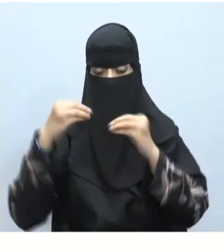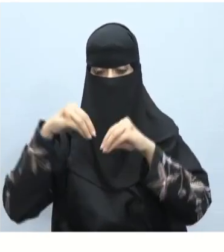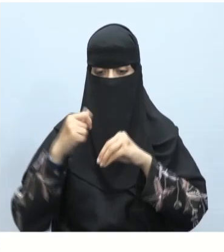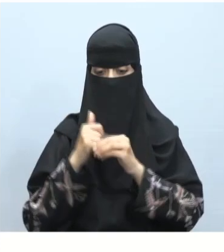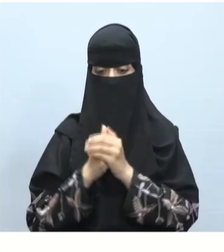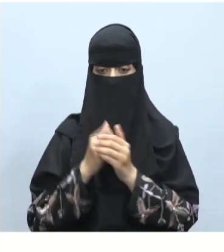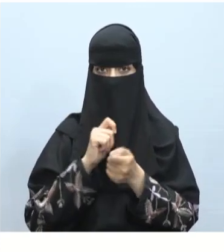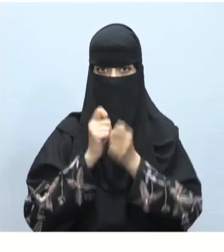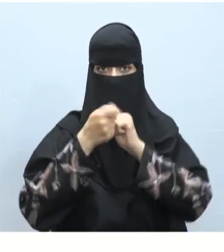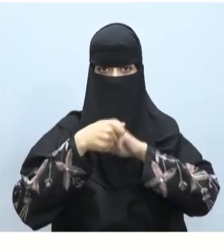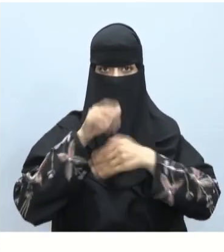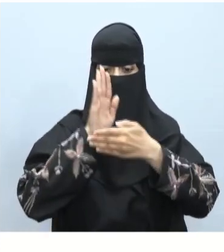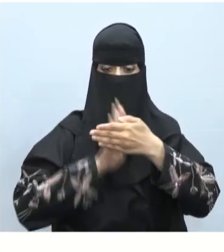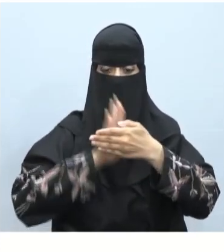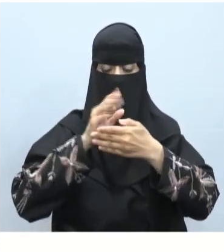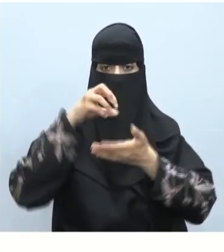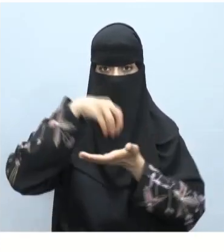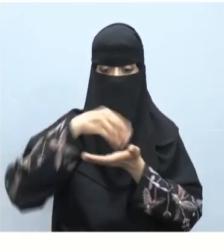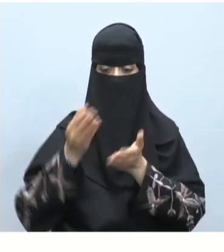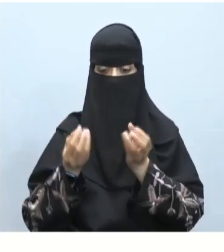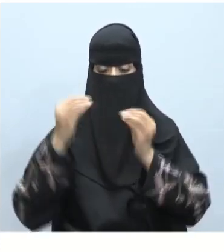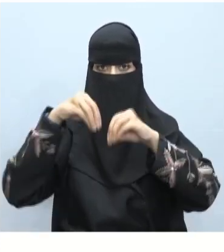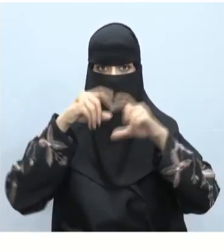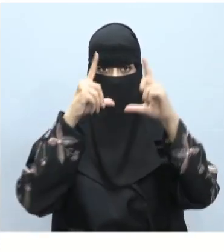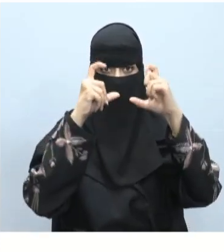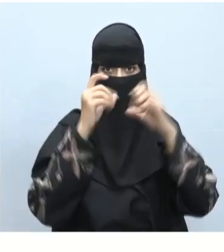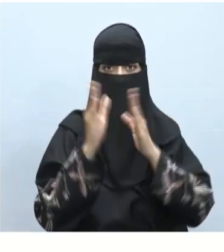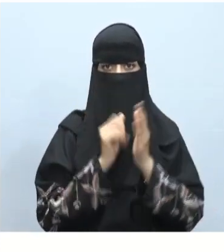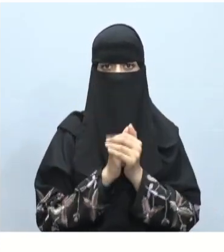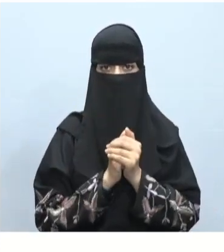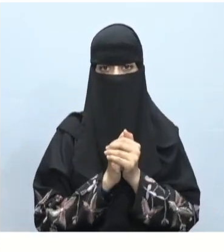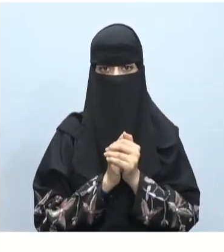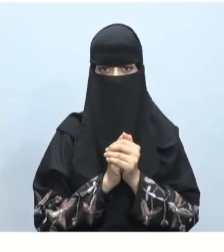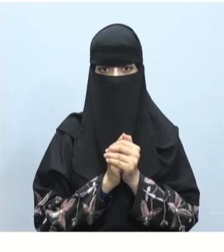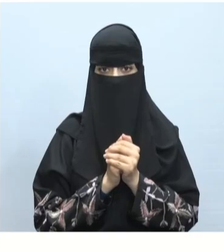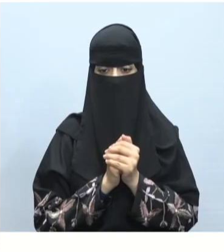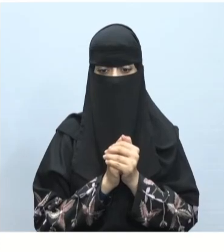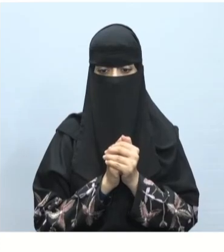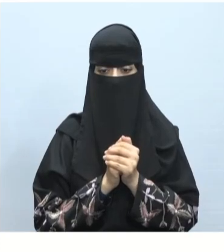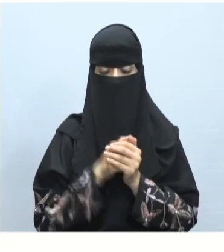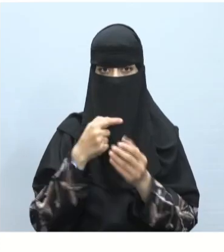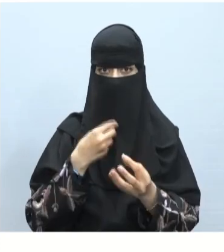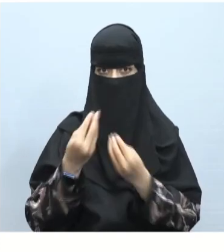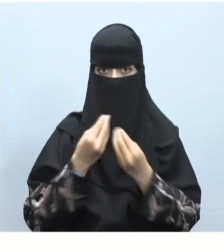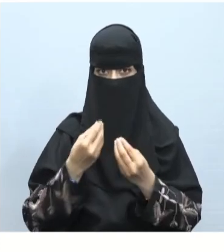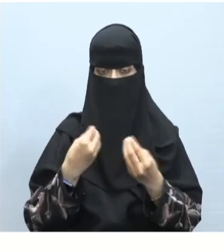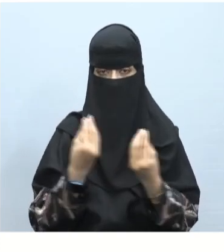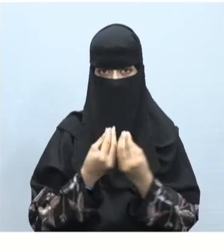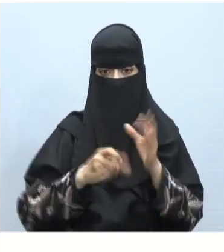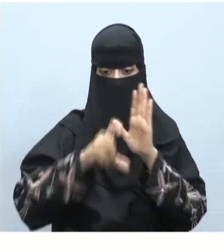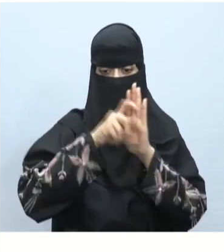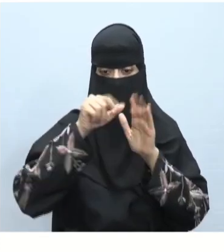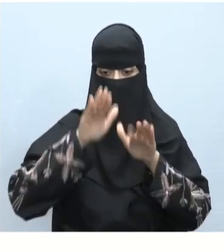وكيفية تغيير خلفية الموقع وأيضا إضافة الصوت في التعامل مع النصوص